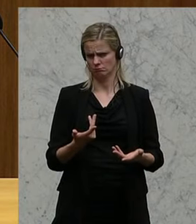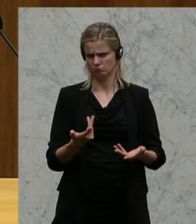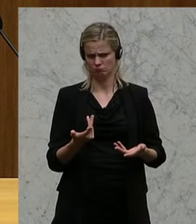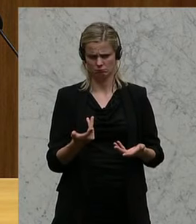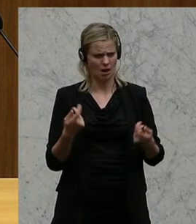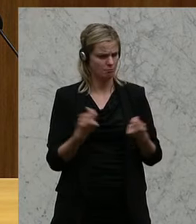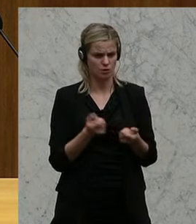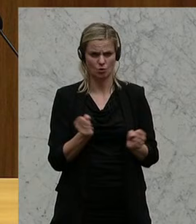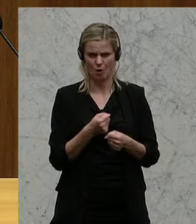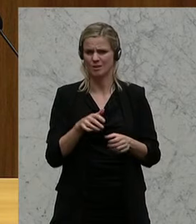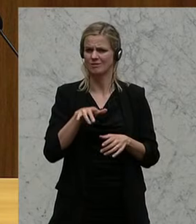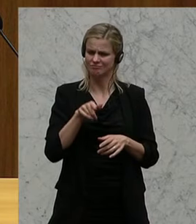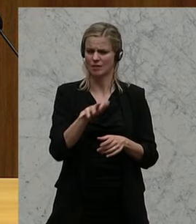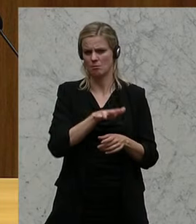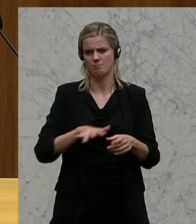Bereiche.